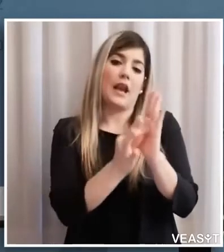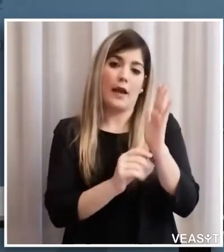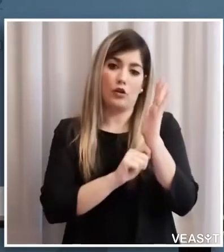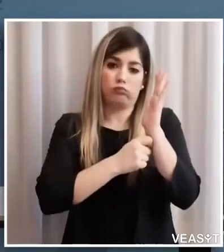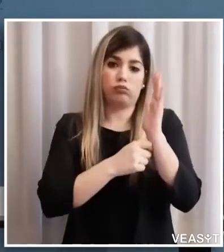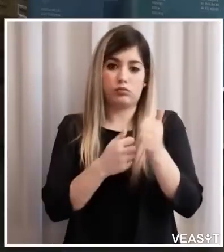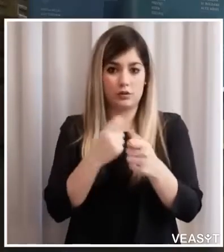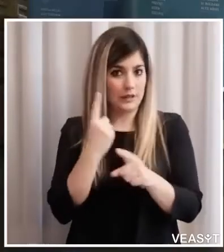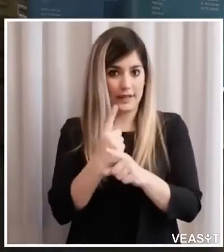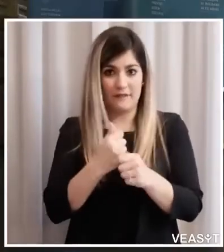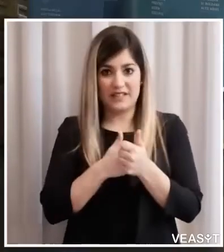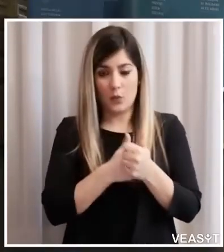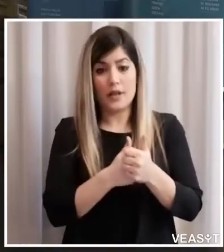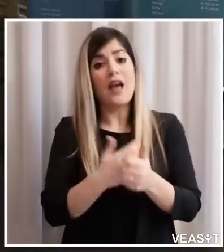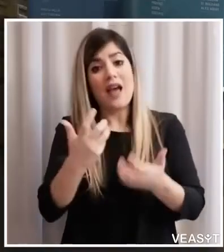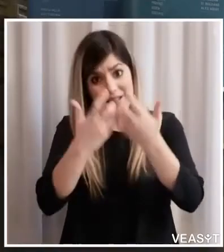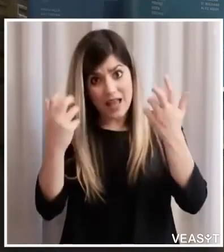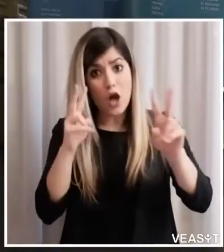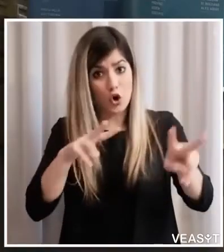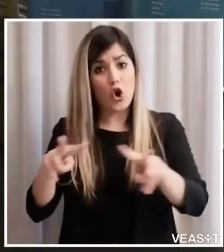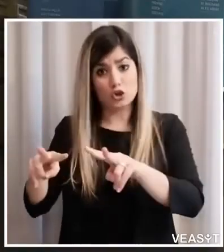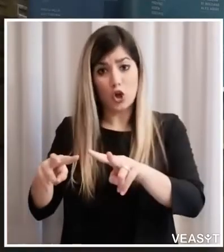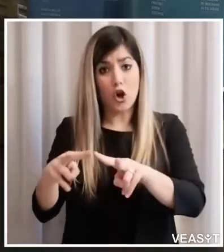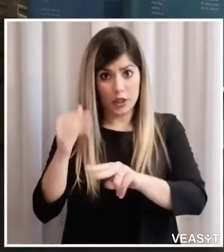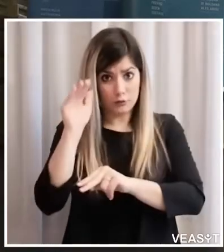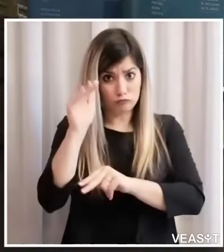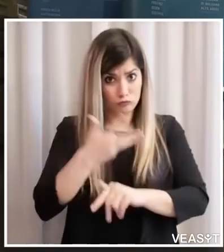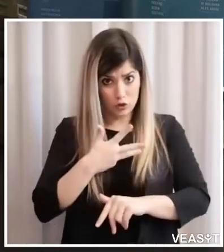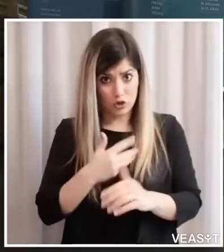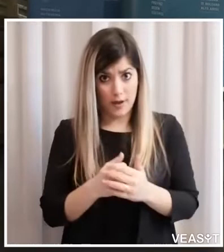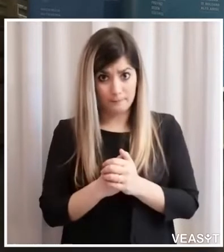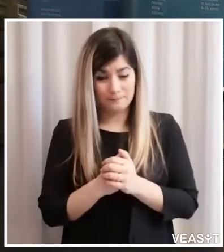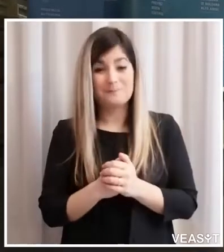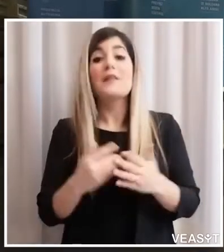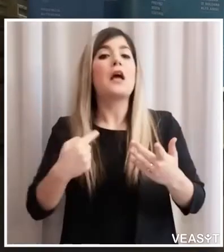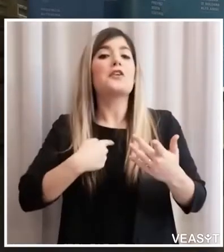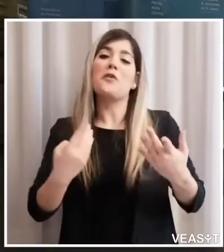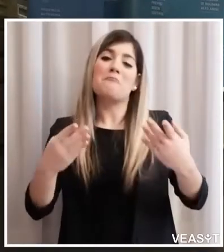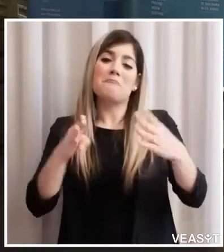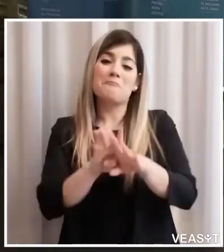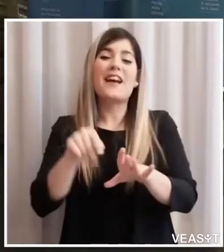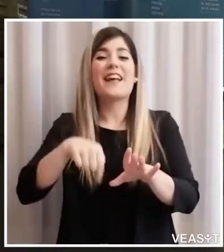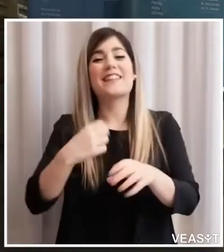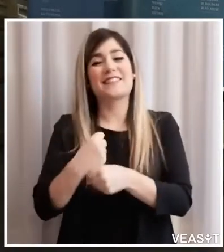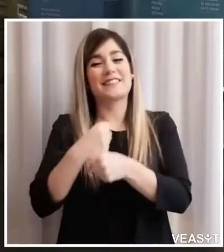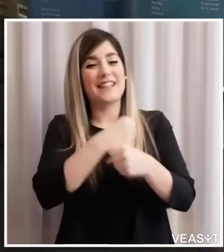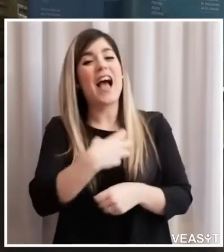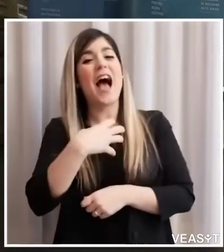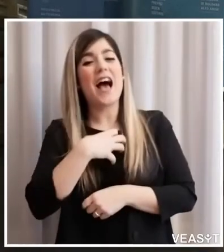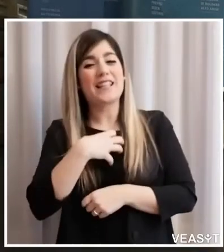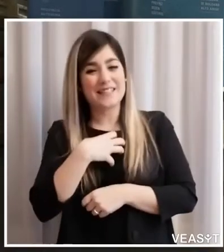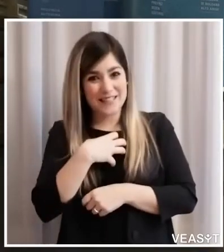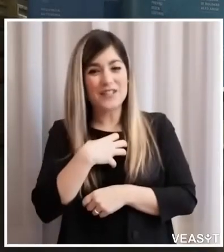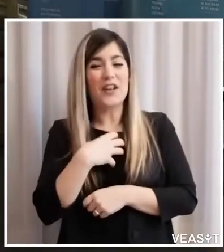anche controlli. Bene, questo per adesso è tutto da parte mia a questo punto cedo la parola all